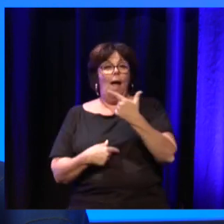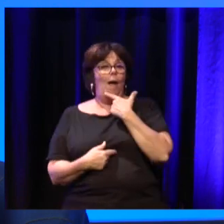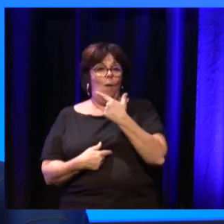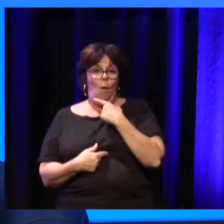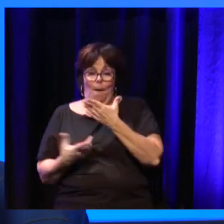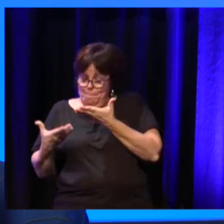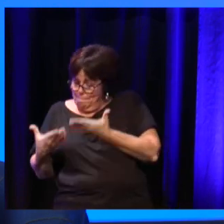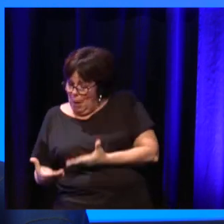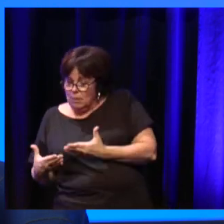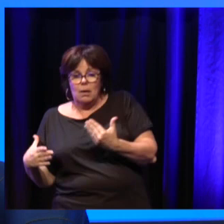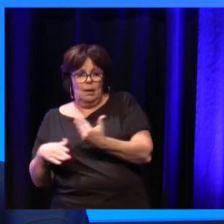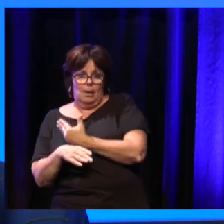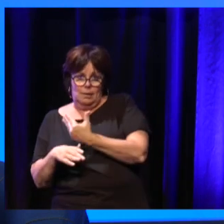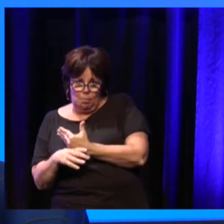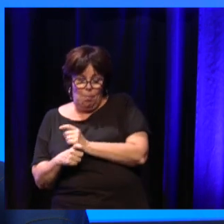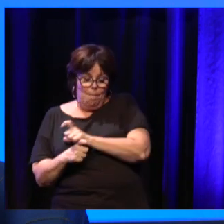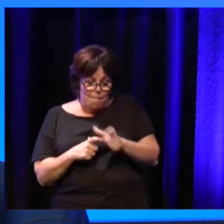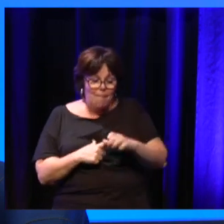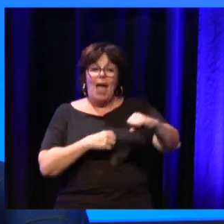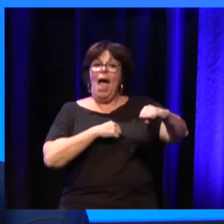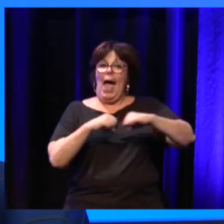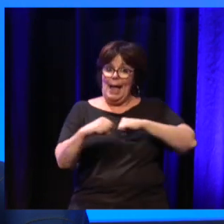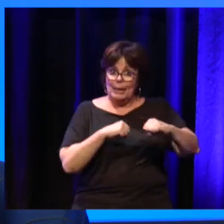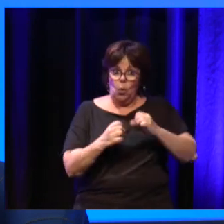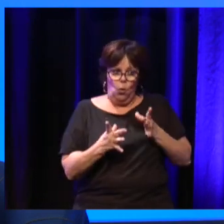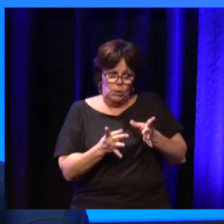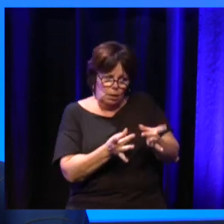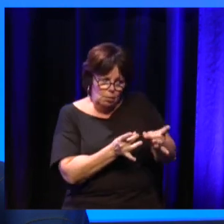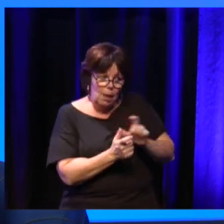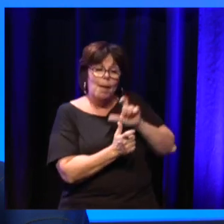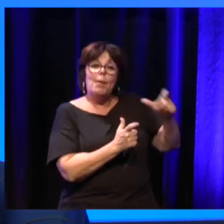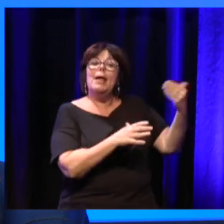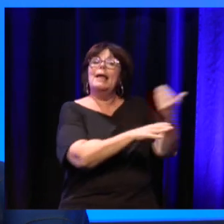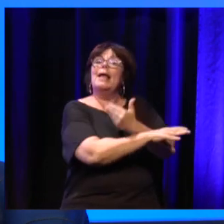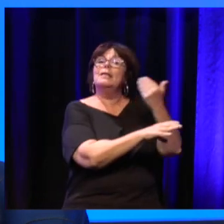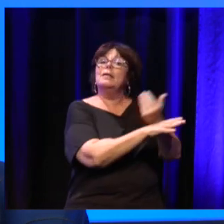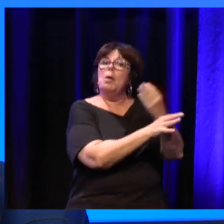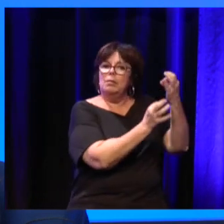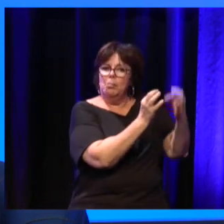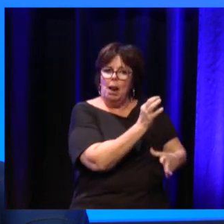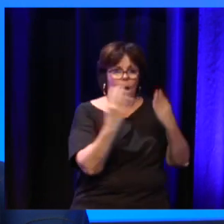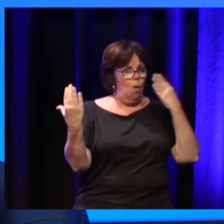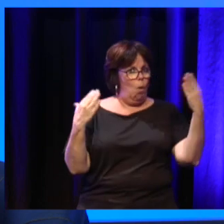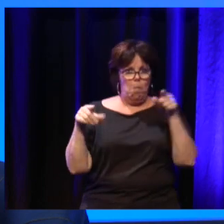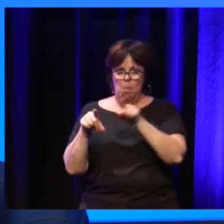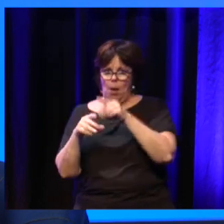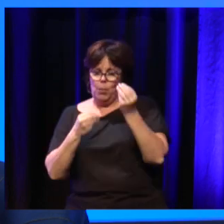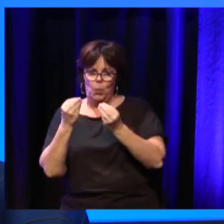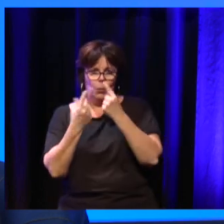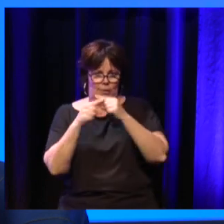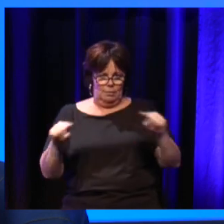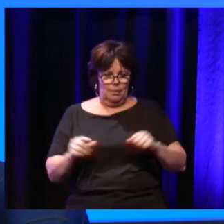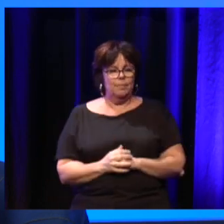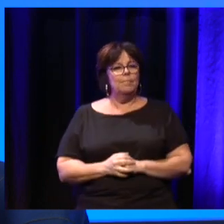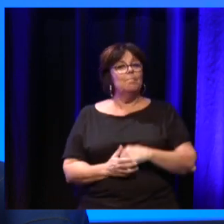savoir s'il y a eu des changements ou pas. Ce que je veux juste finir par dire,'est que, en tout cas, ma perception des choses, c'est que, un, le